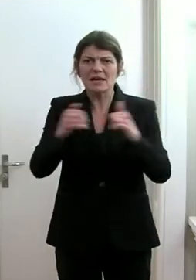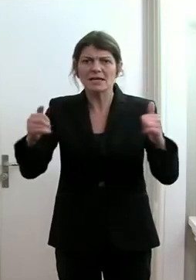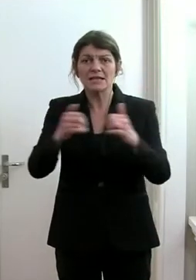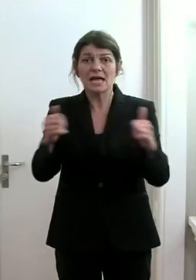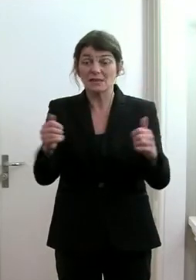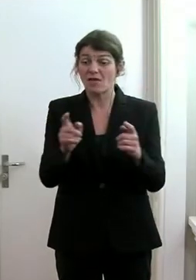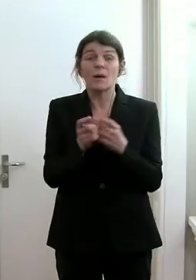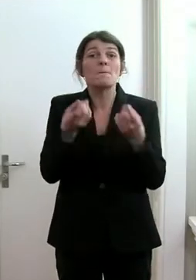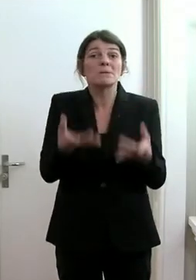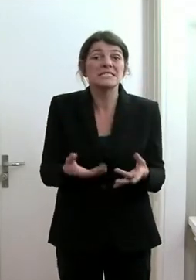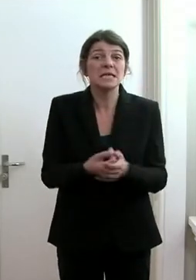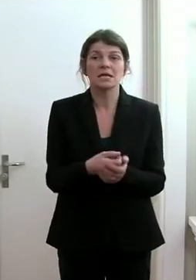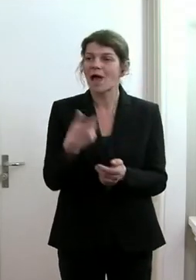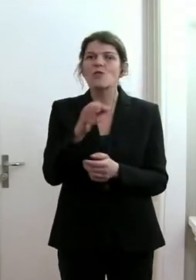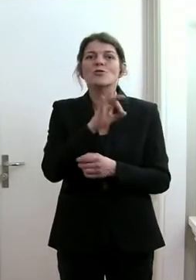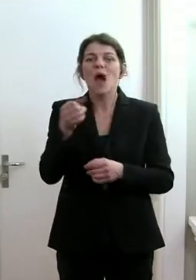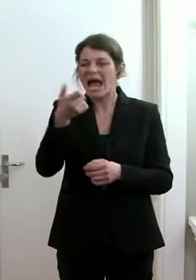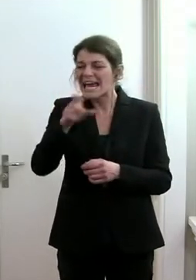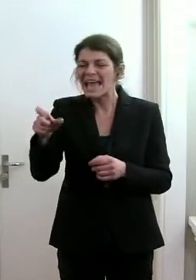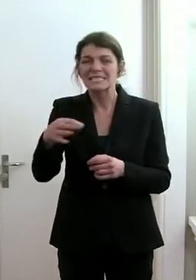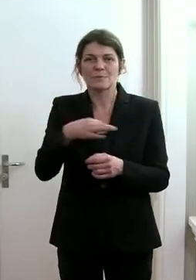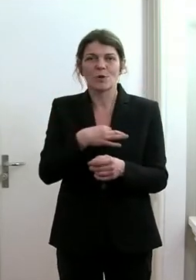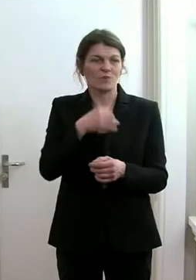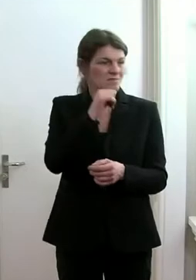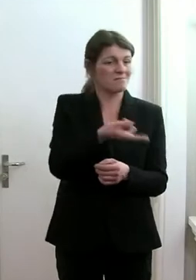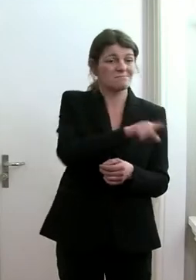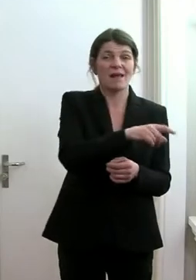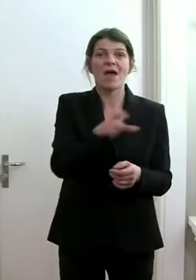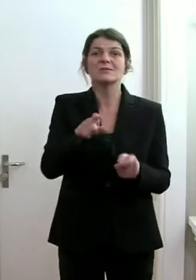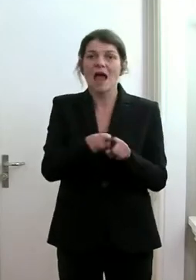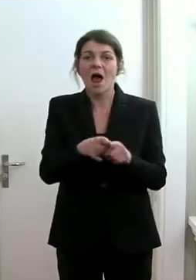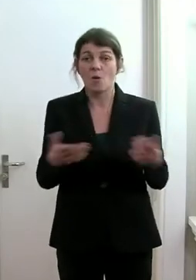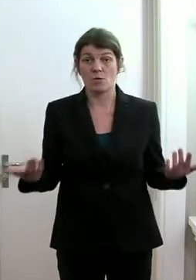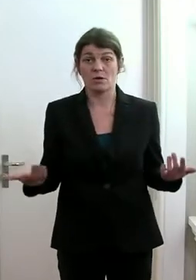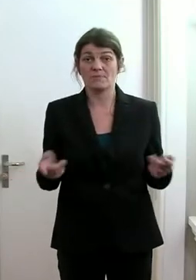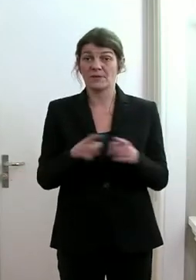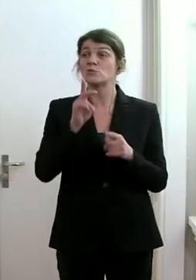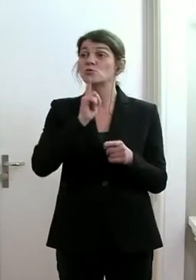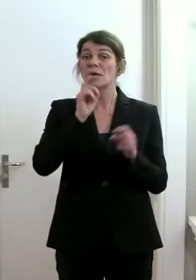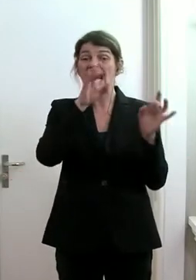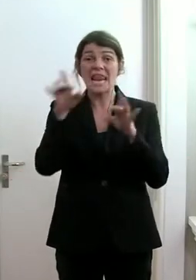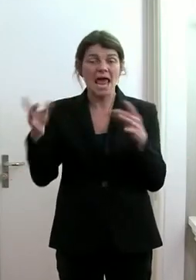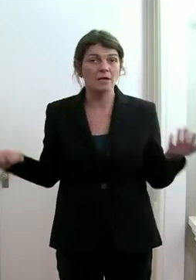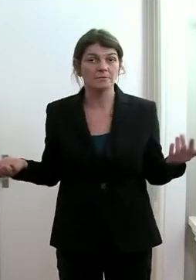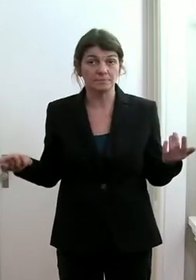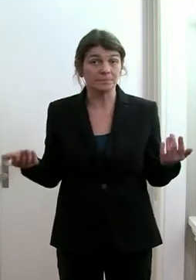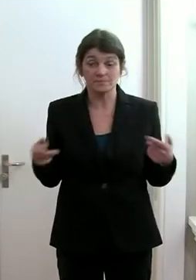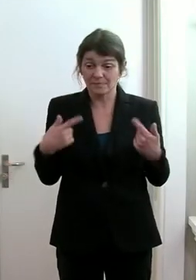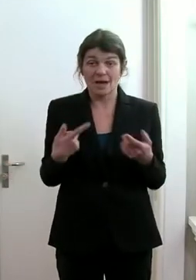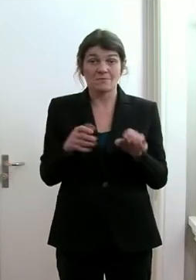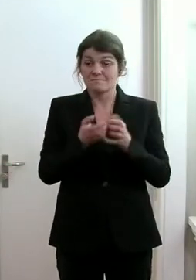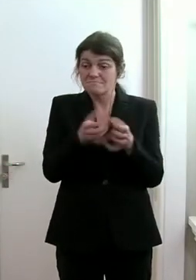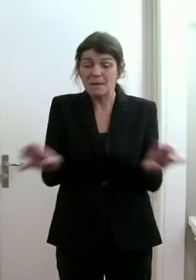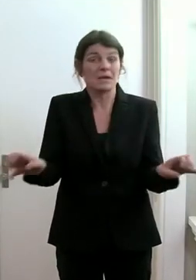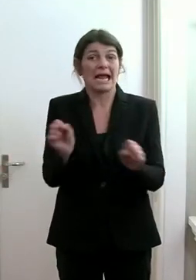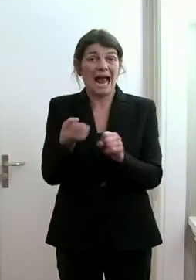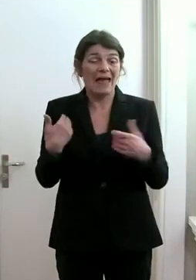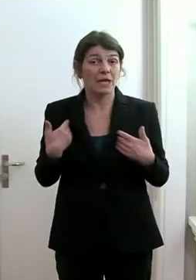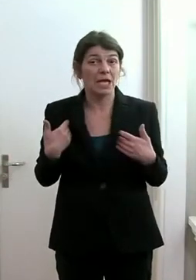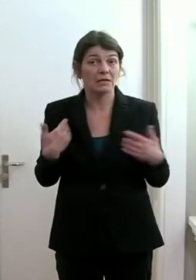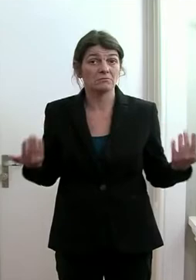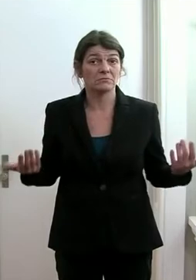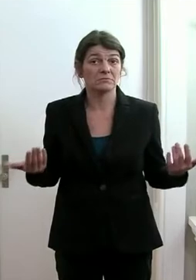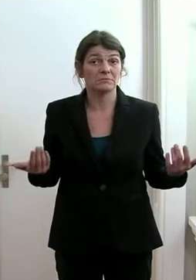ist, dass dann eben nur die Klasse betroffen ist und nicht die andere. Und wenn man eben zu wenig Lehrer hat, dann fehlt einem eben diese Möglichkeit auch, die